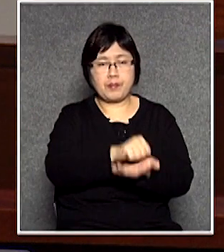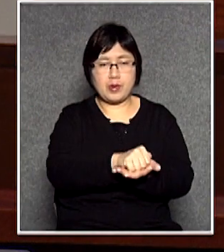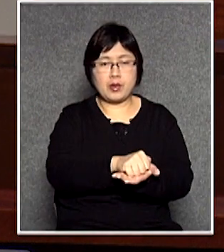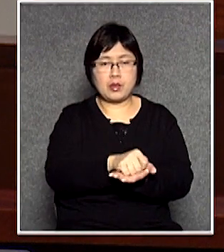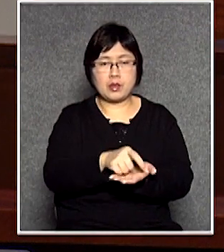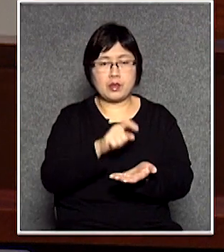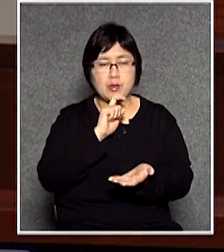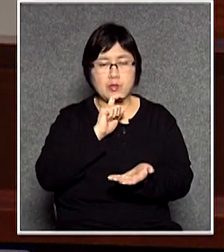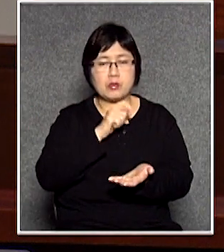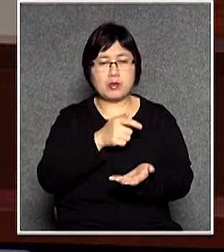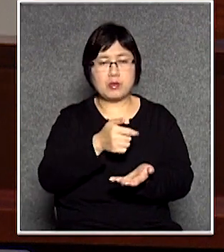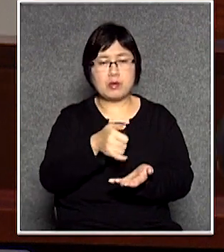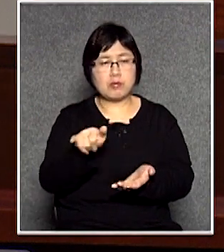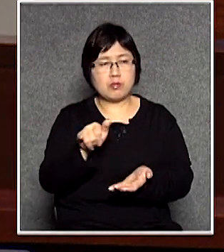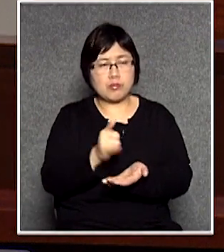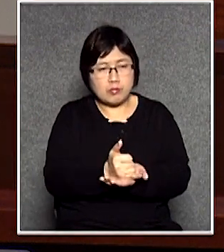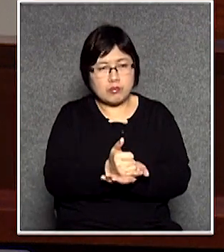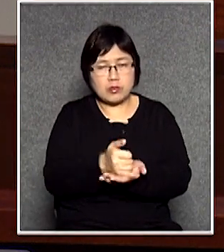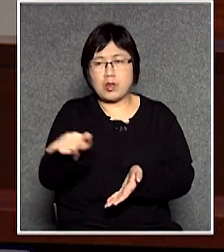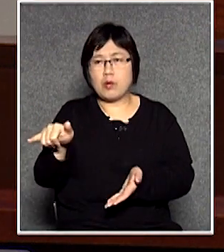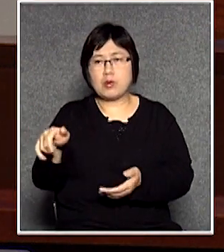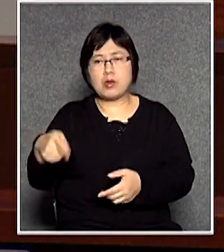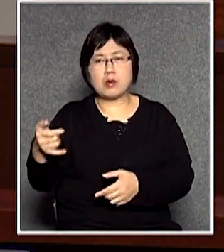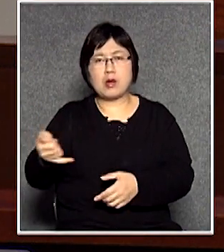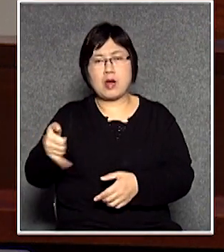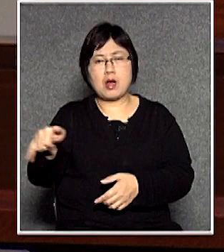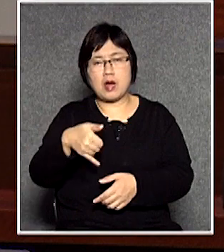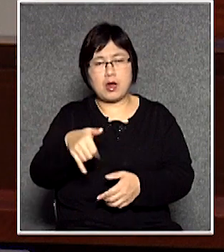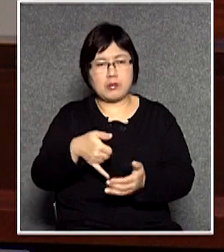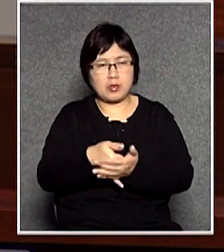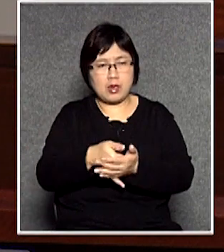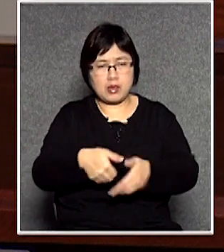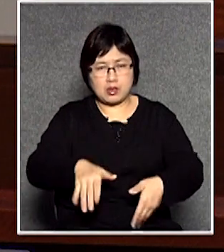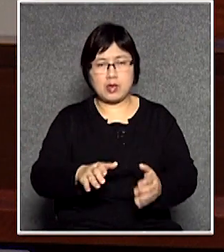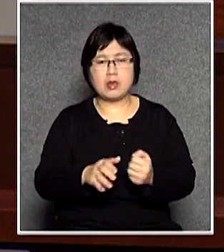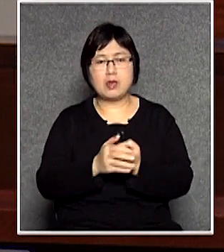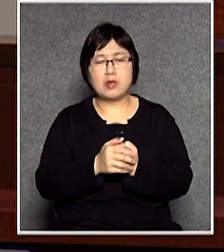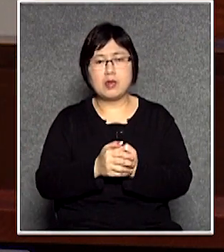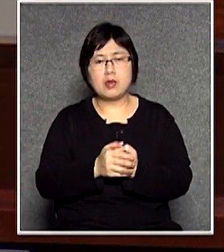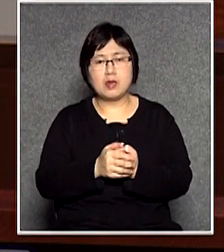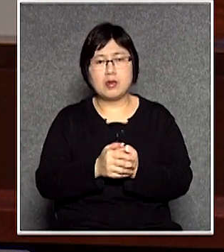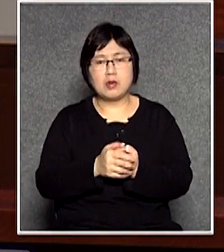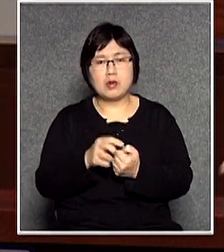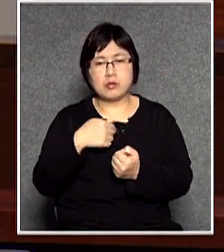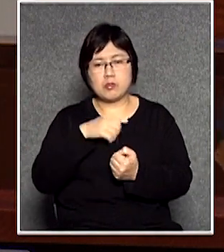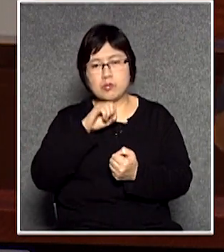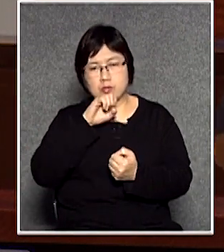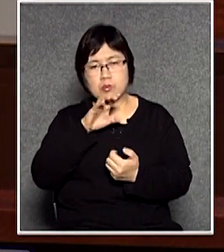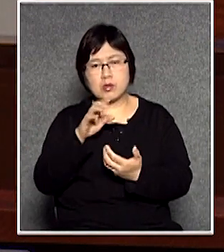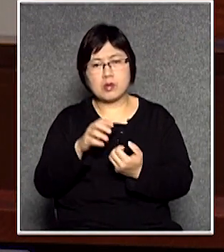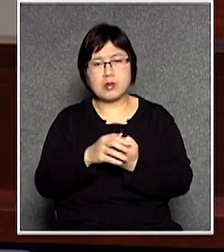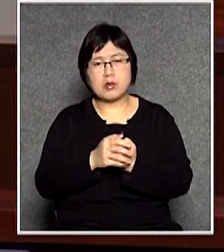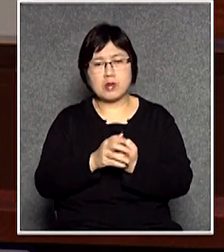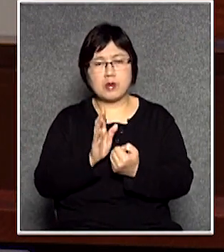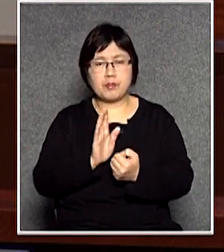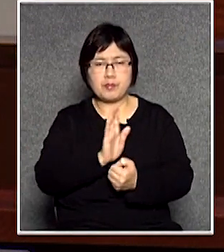動性的是不是那其他那些人走不走那就阻礙著街是不是當然我這個講法可能就比較極